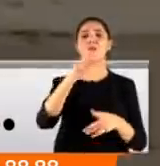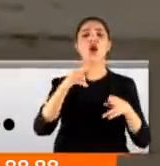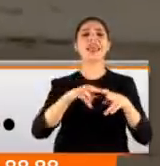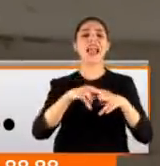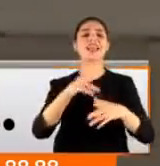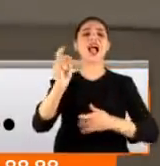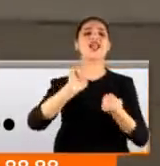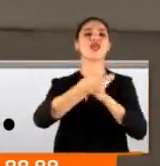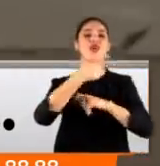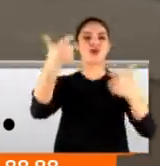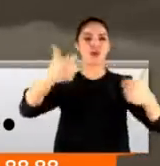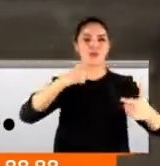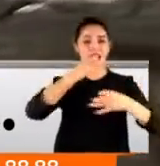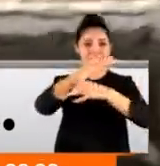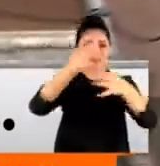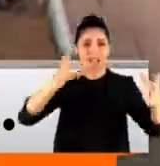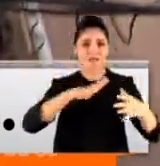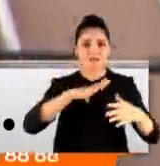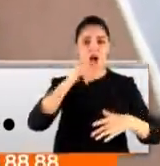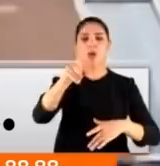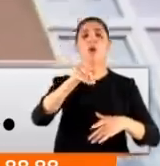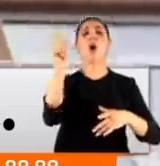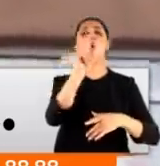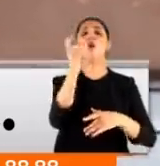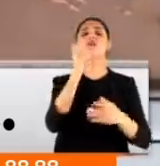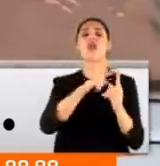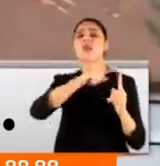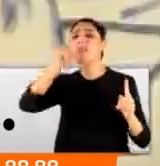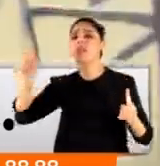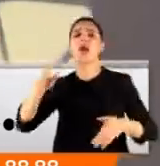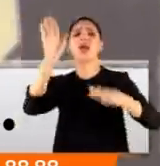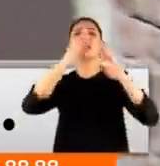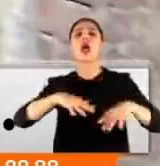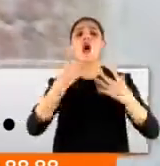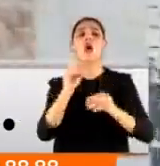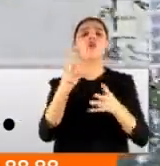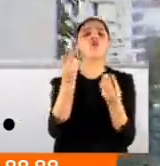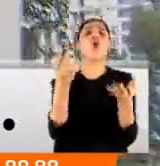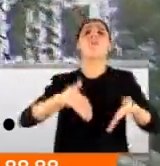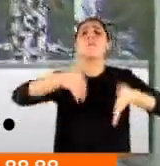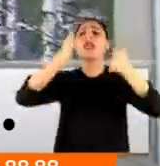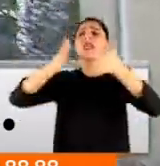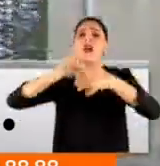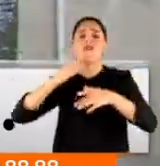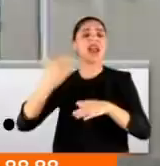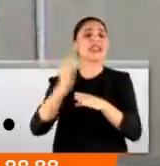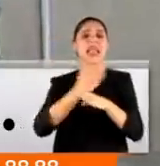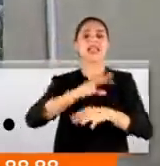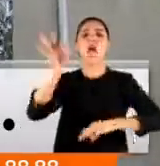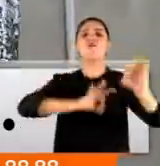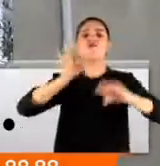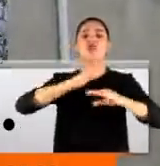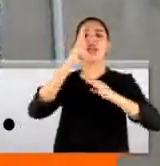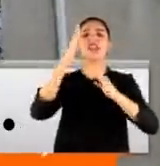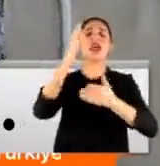edildi. Ancak 10 yıl geçmesine rağmen hala yıkılmamış onlarca bina var. Sebebi ise işi yarım bırakan müteahhitler ve kat